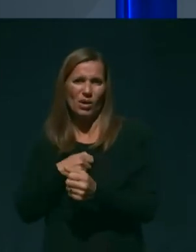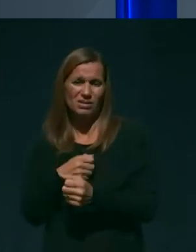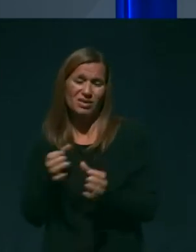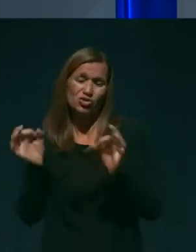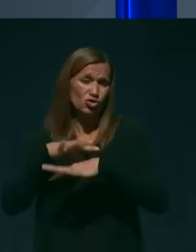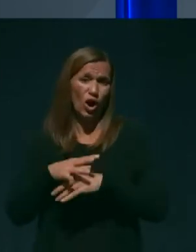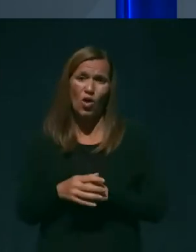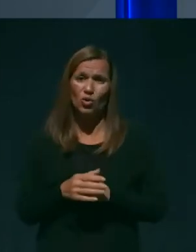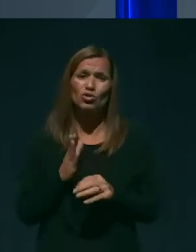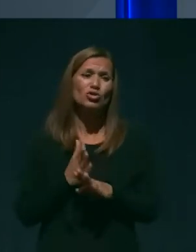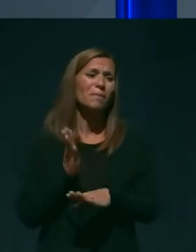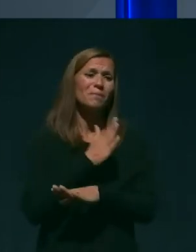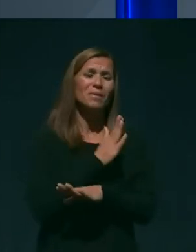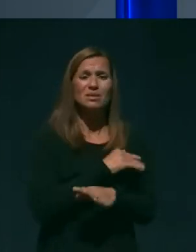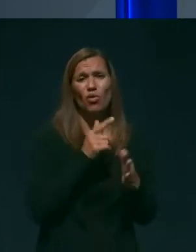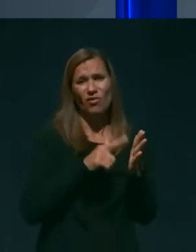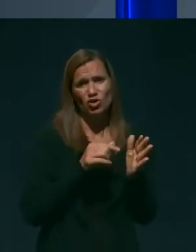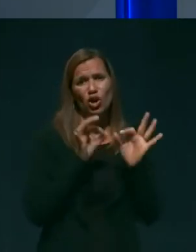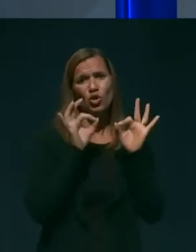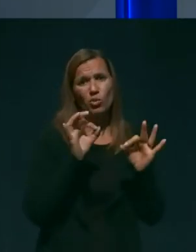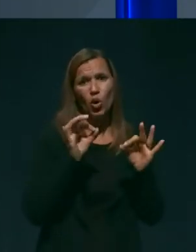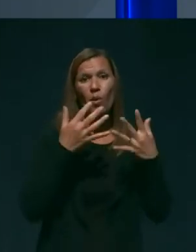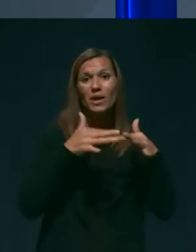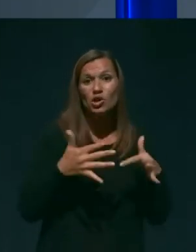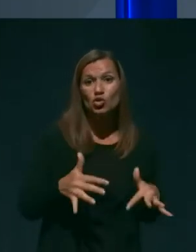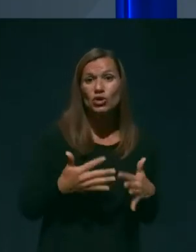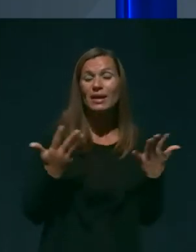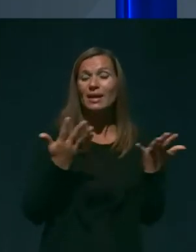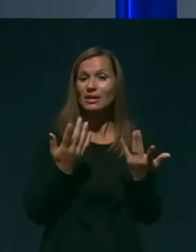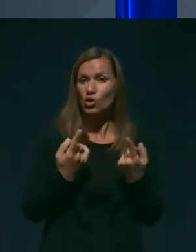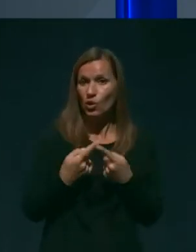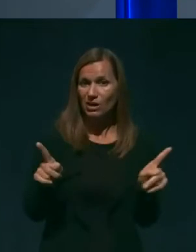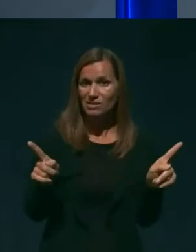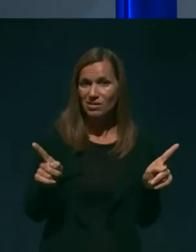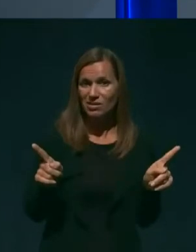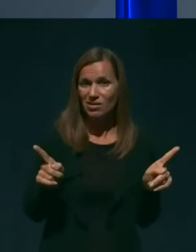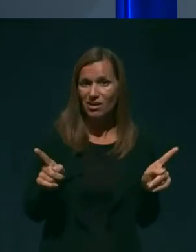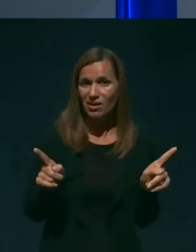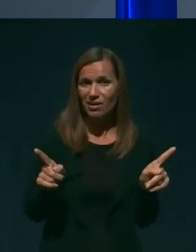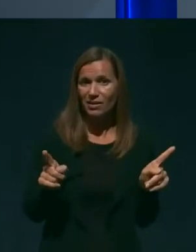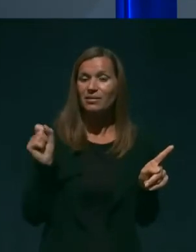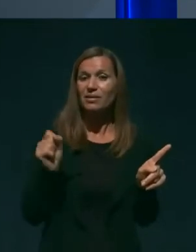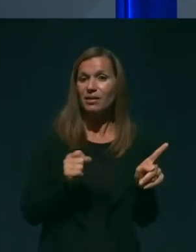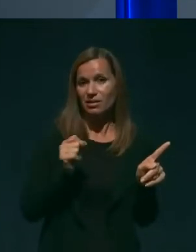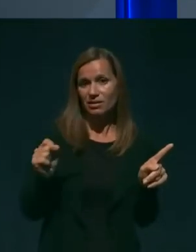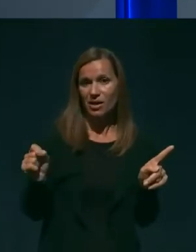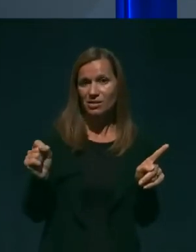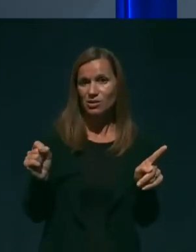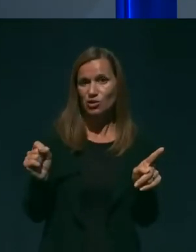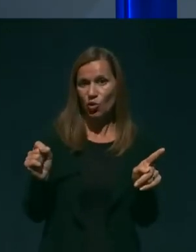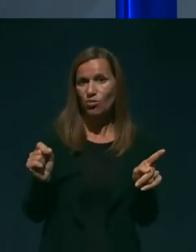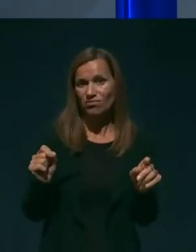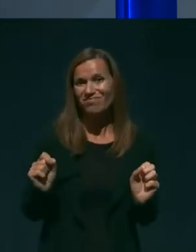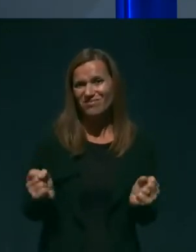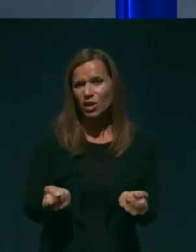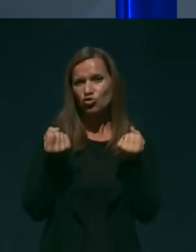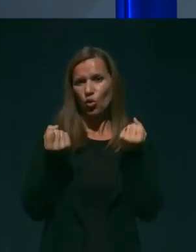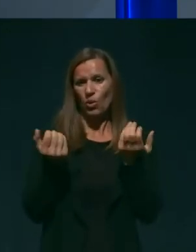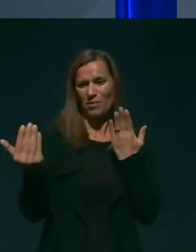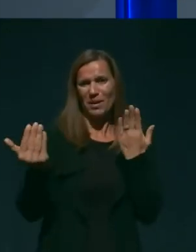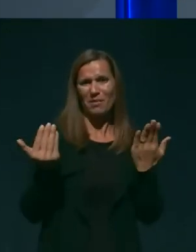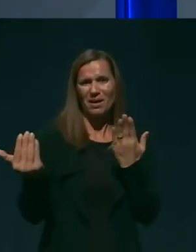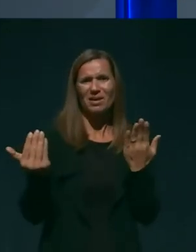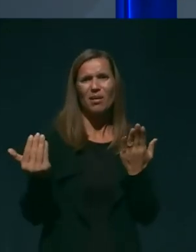obrazloženo, kje so razlike in da so dejansko težko primerljivi podatki